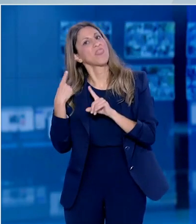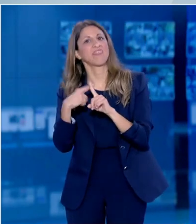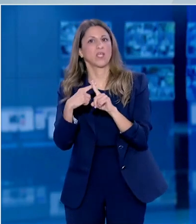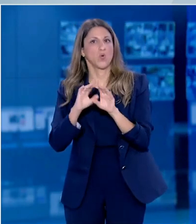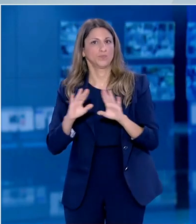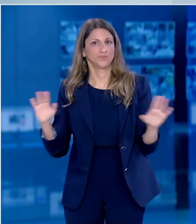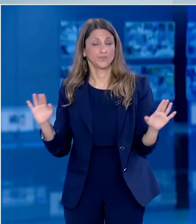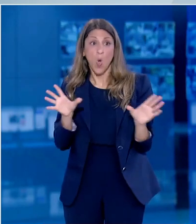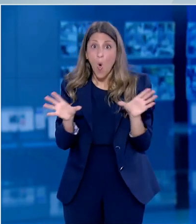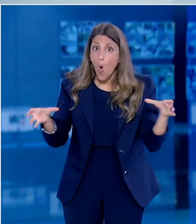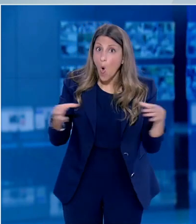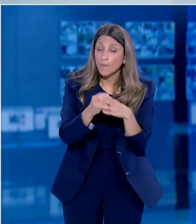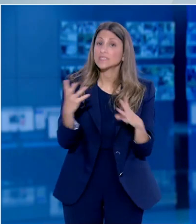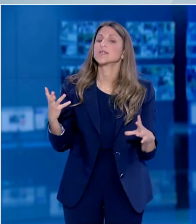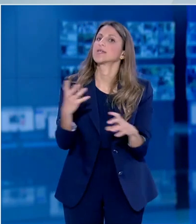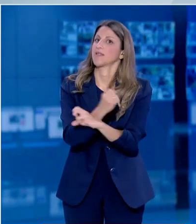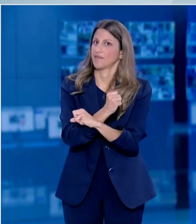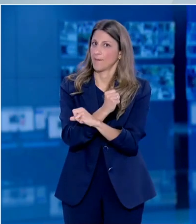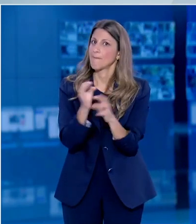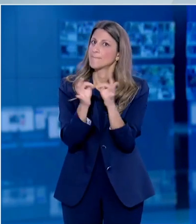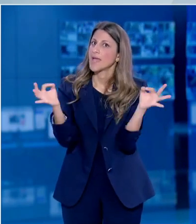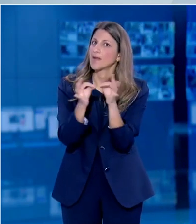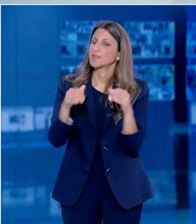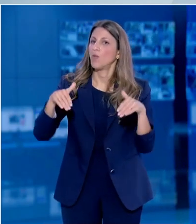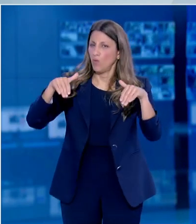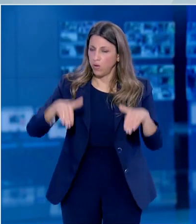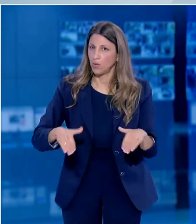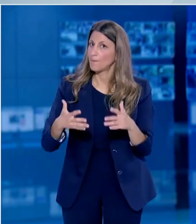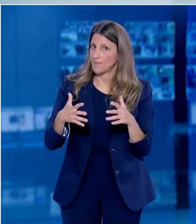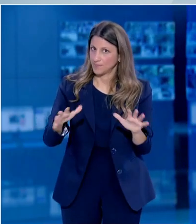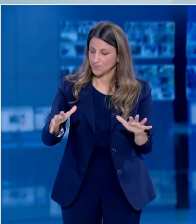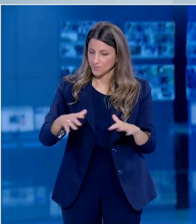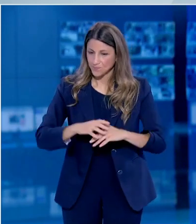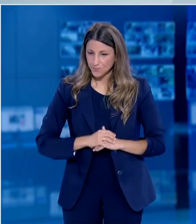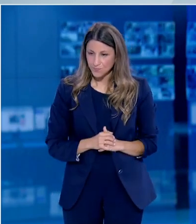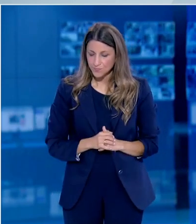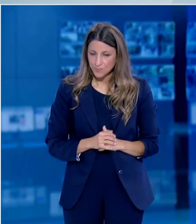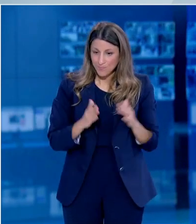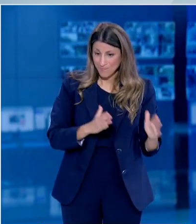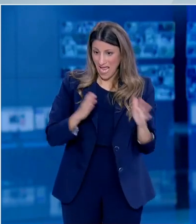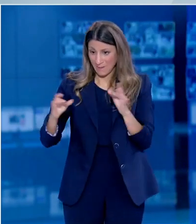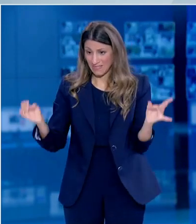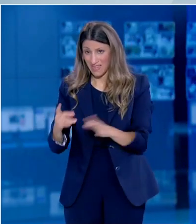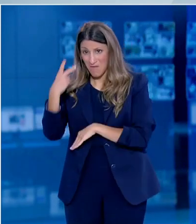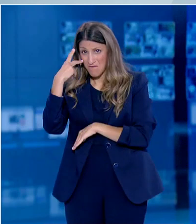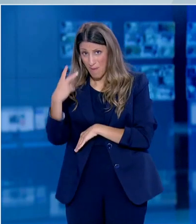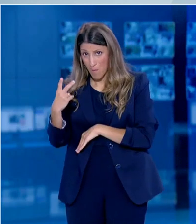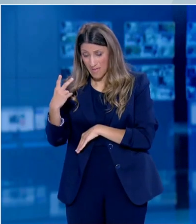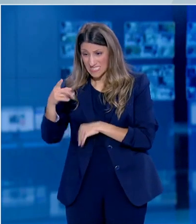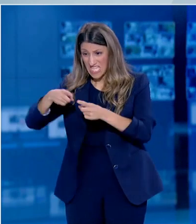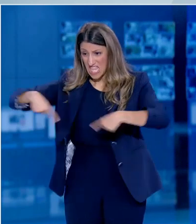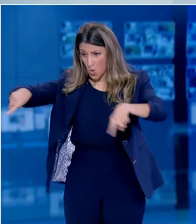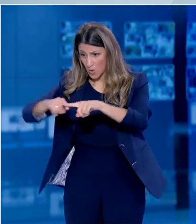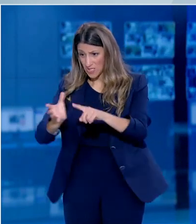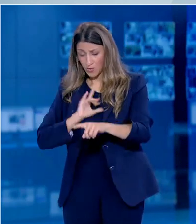όλων μας που προσπαθούμε να τηρούμε όσο καλύτερα μπορούμε τα μέτρα. Κάποιες εικόνες στις οποίες υπάρχει μαζική συνάθρηση χωρίς να τηρούνται τα μέτρα